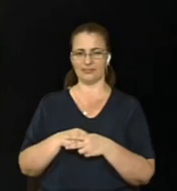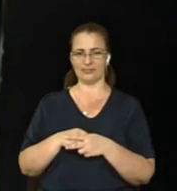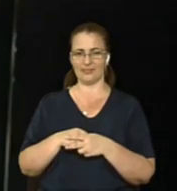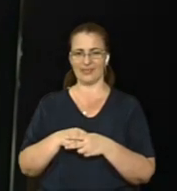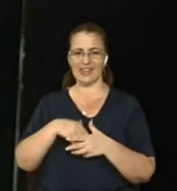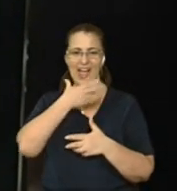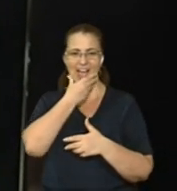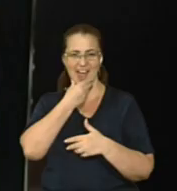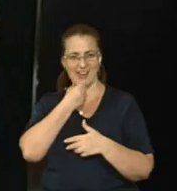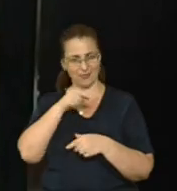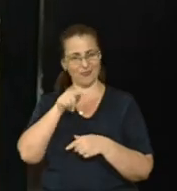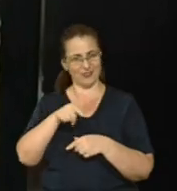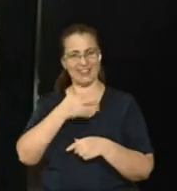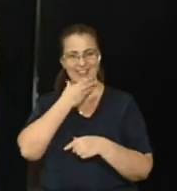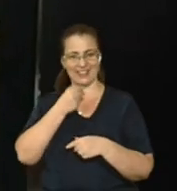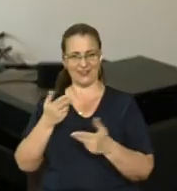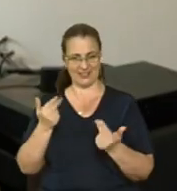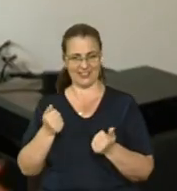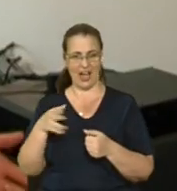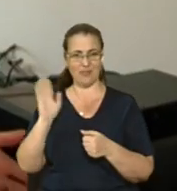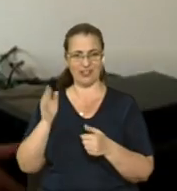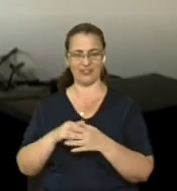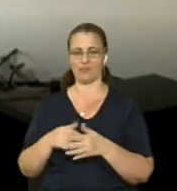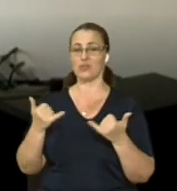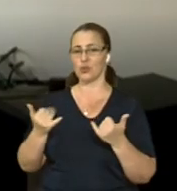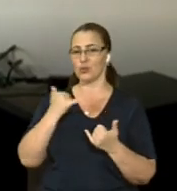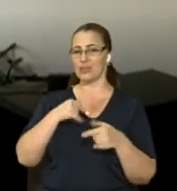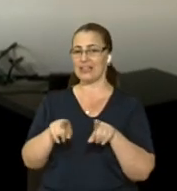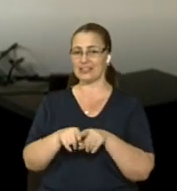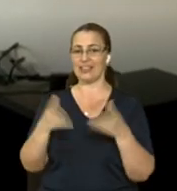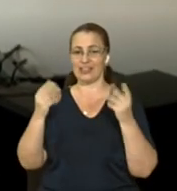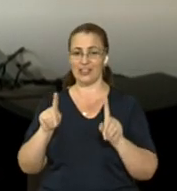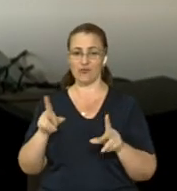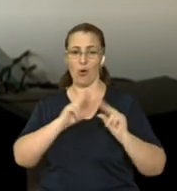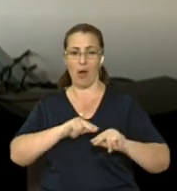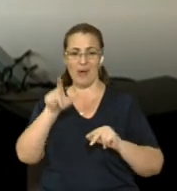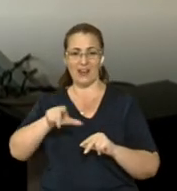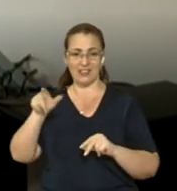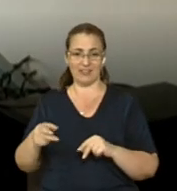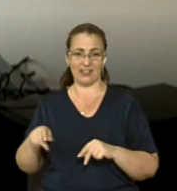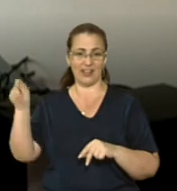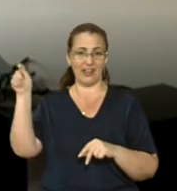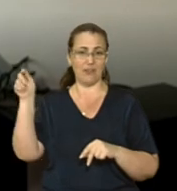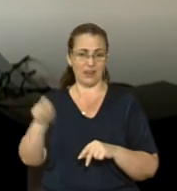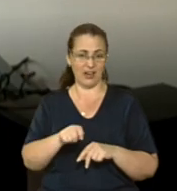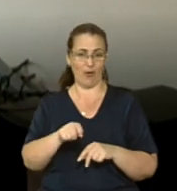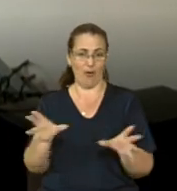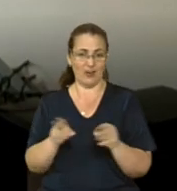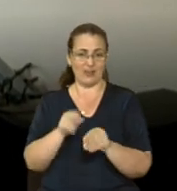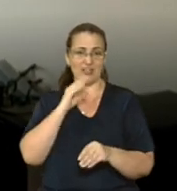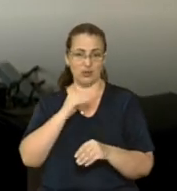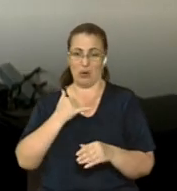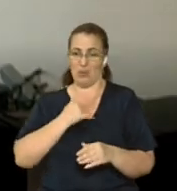Ти крисунчик, так? Привіт! Сьогодні в нас такий день, що працівники приходять на роботу з собаками. На жаль, в мене немає